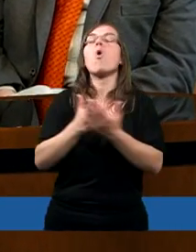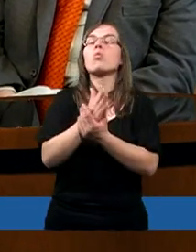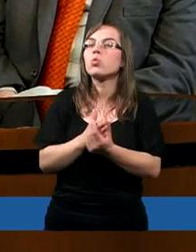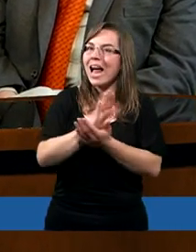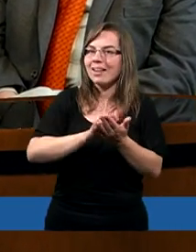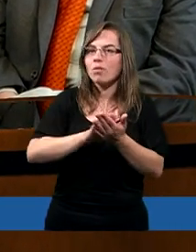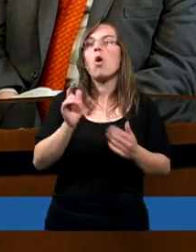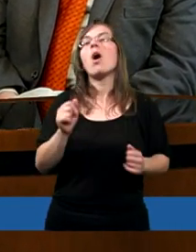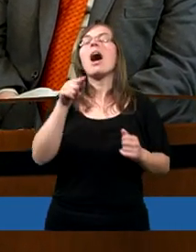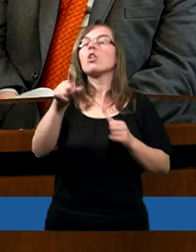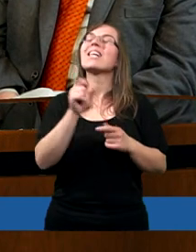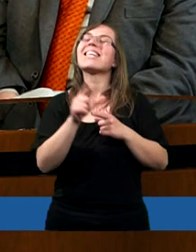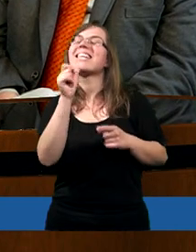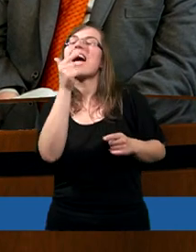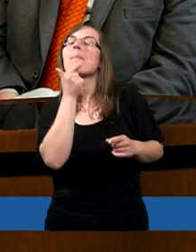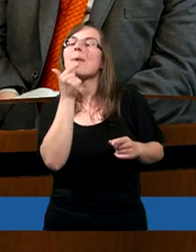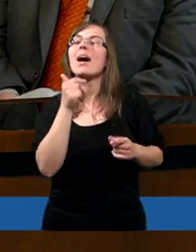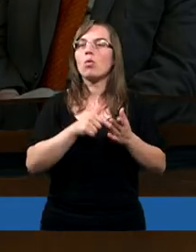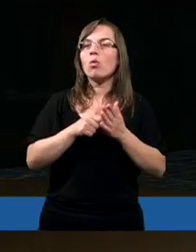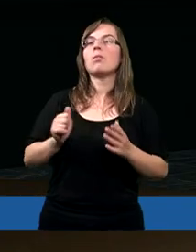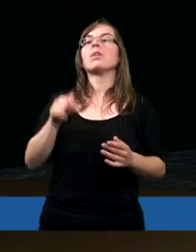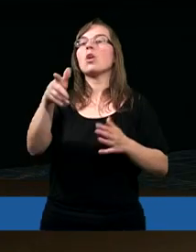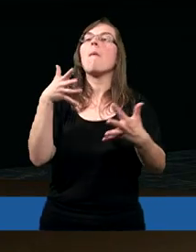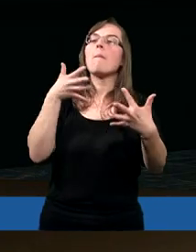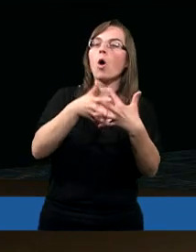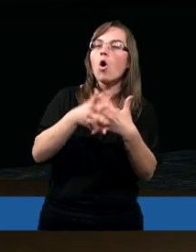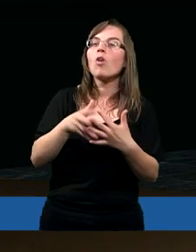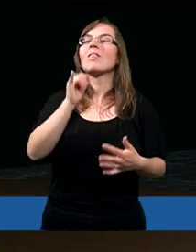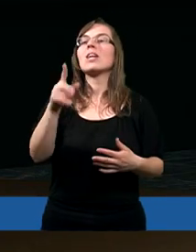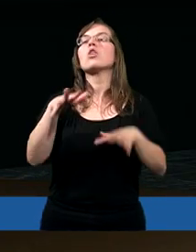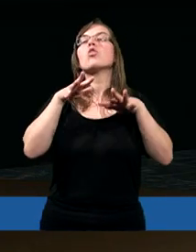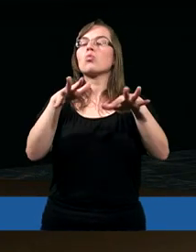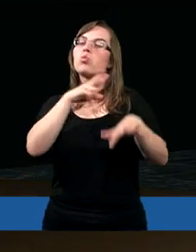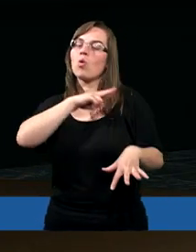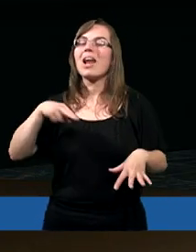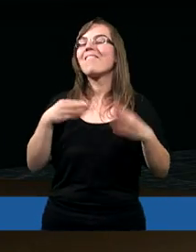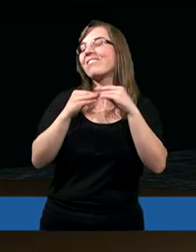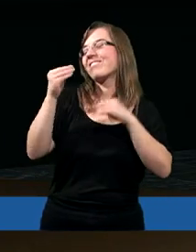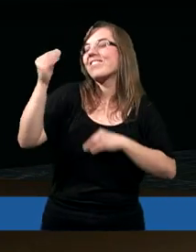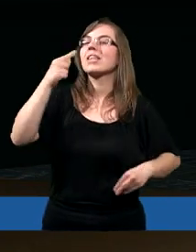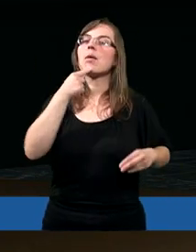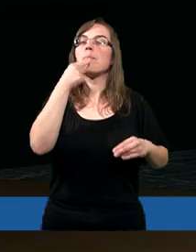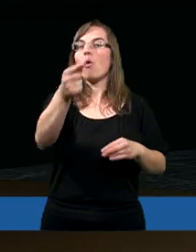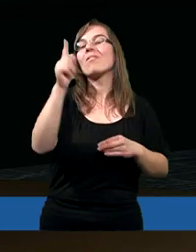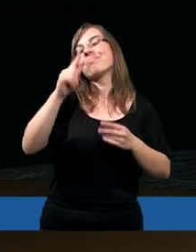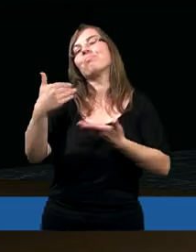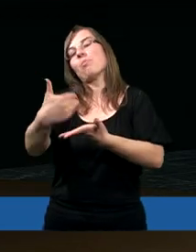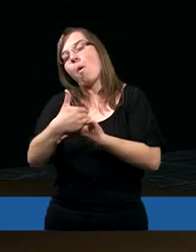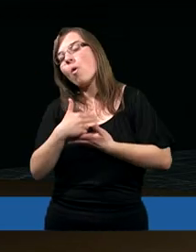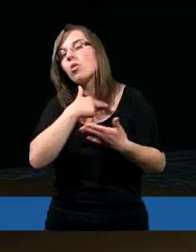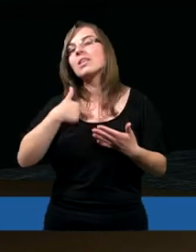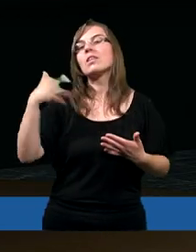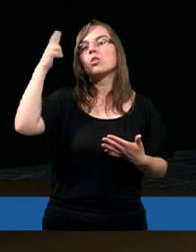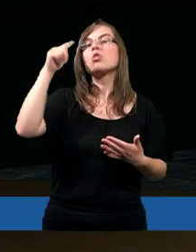słyszymy, ale to jeszcze jest za mało, że jednak proroctwo dużo więcej nam powie albo pomoże